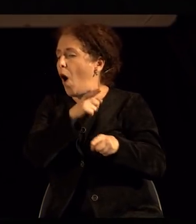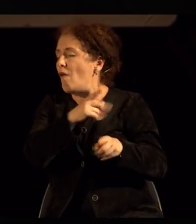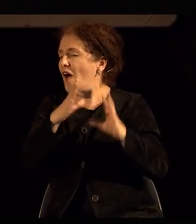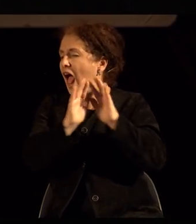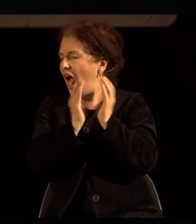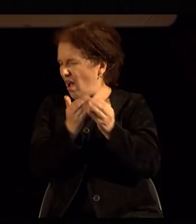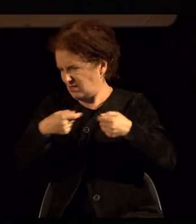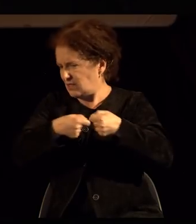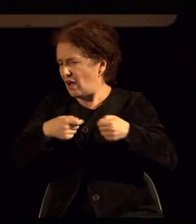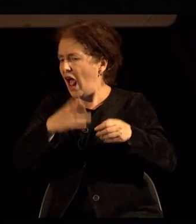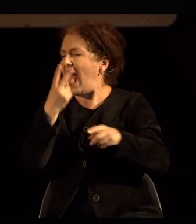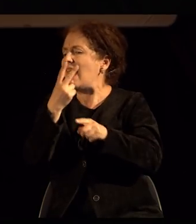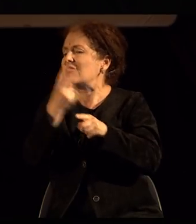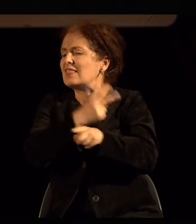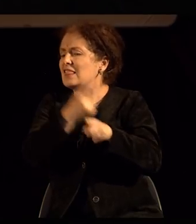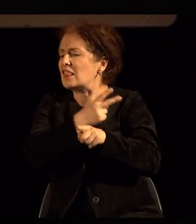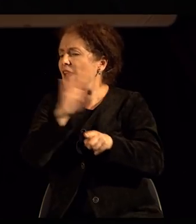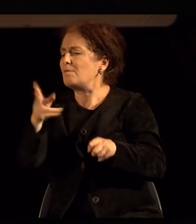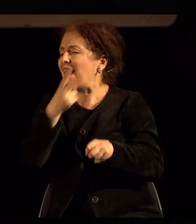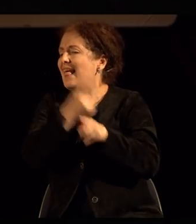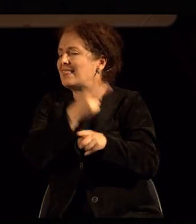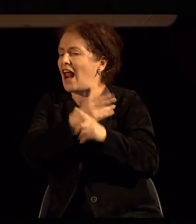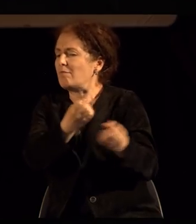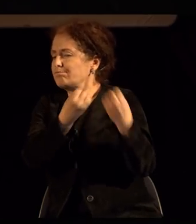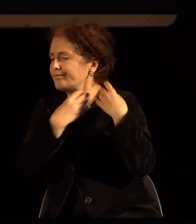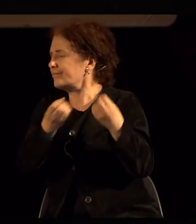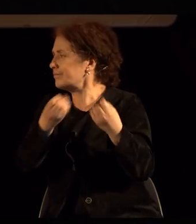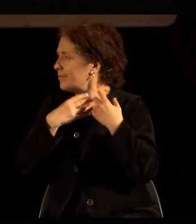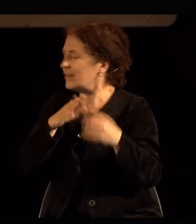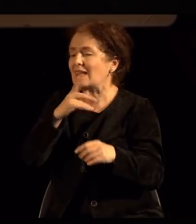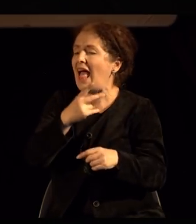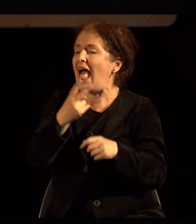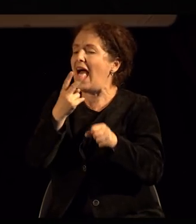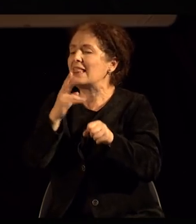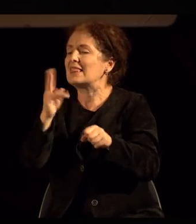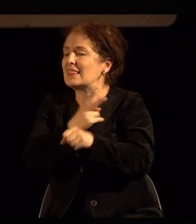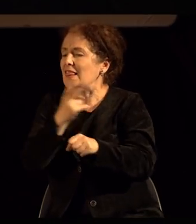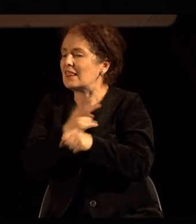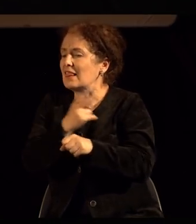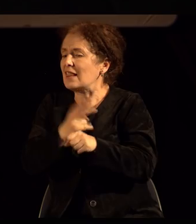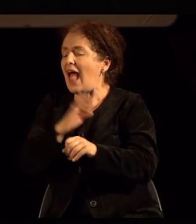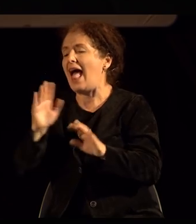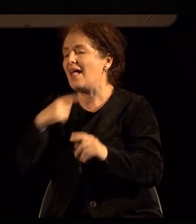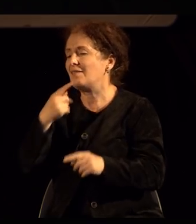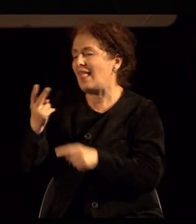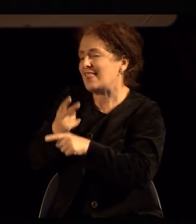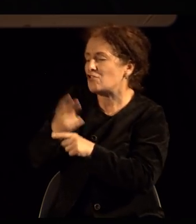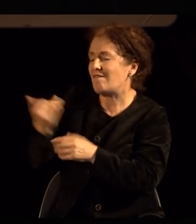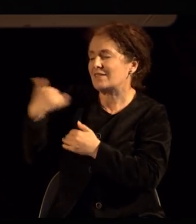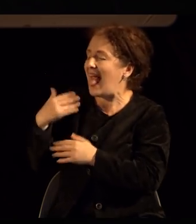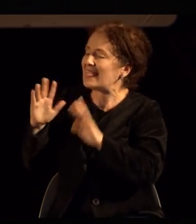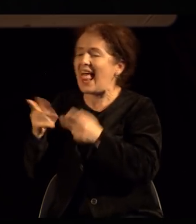обштеството патриархално и гадно цело време не тера да се мислиме дали сме